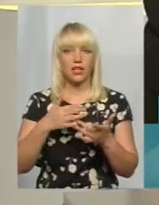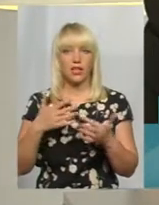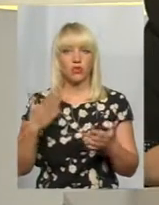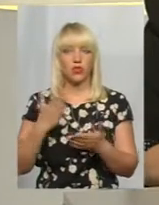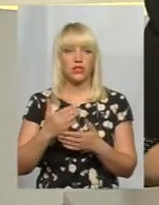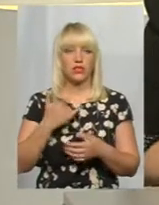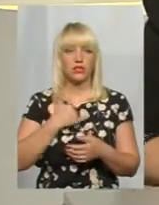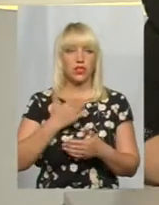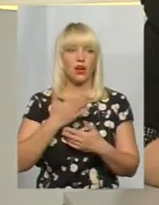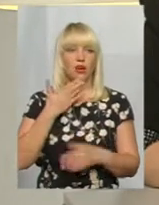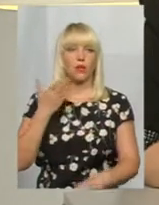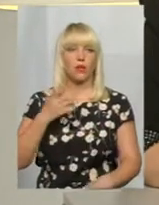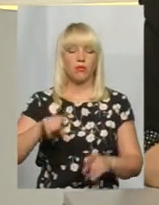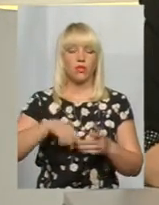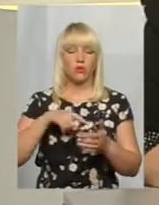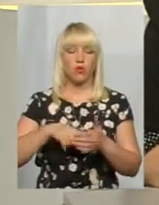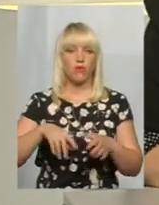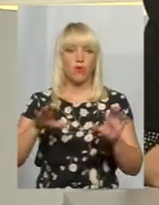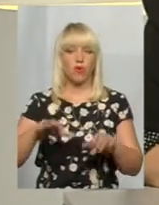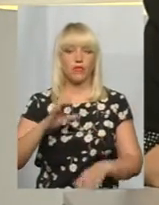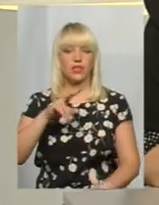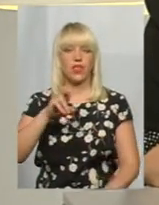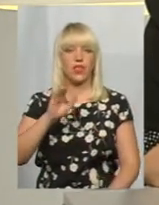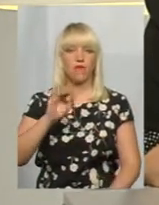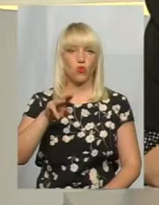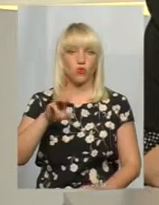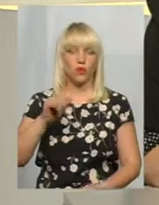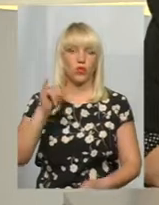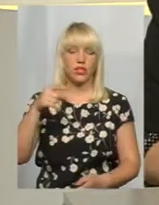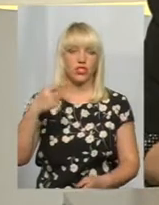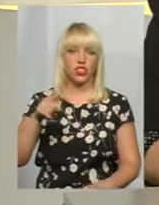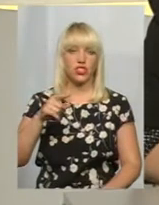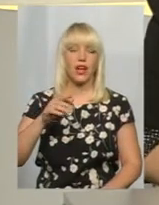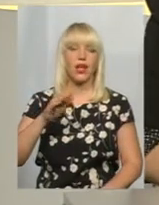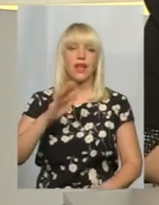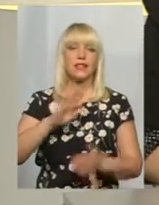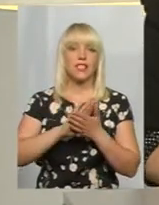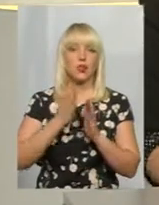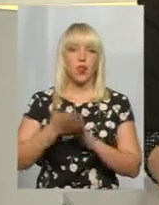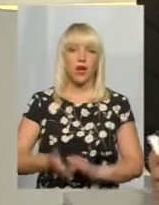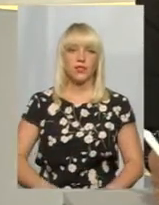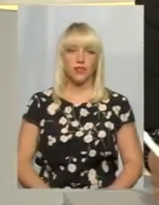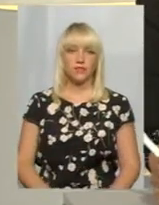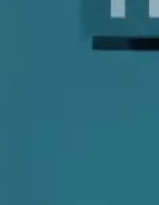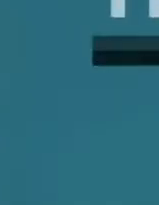міського голови Славути міста. В них дещо інша ситуація. Про це далі у коментарі.